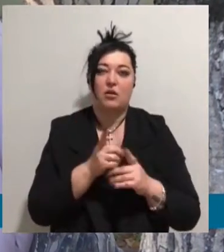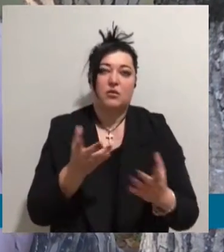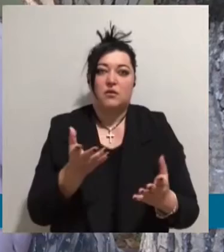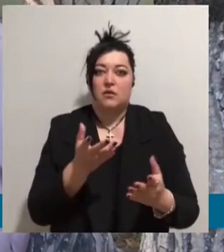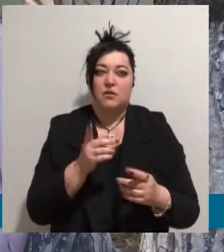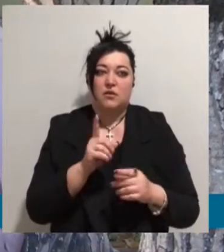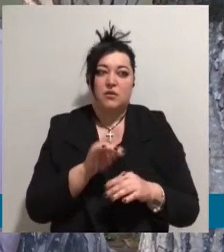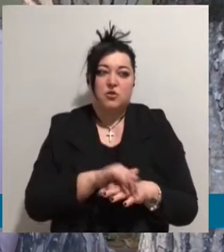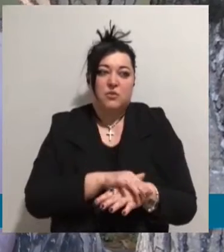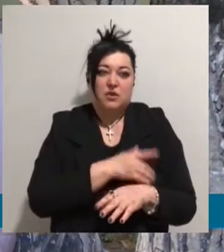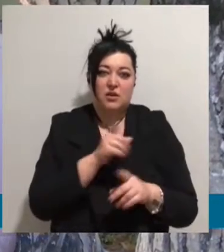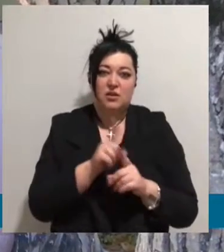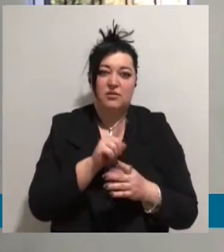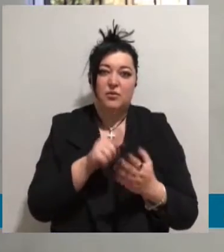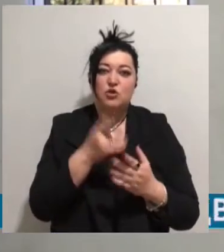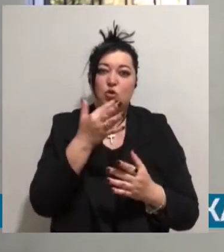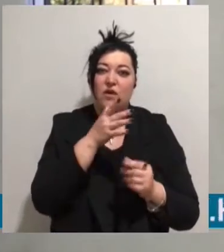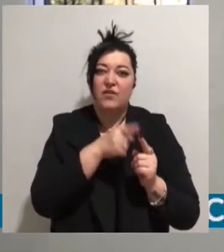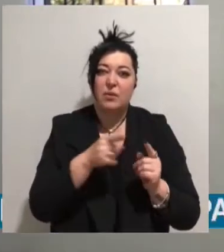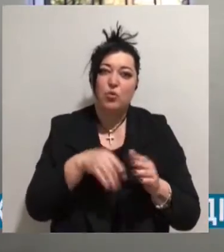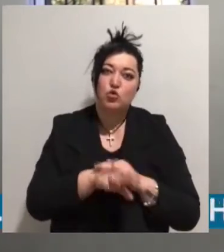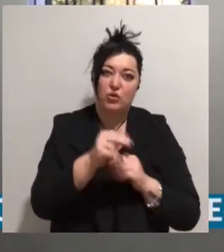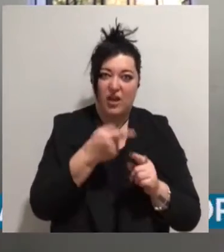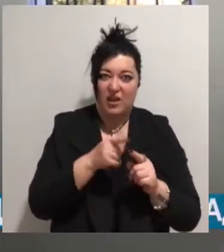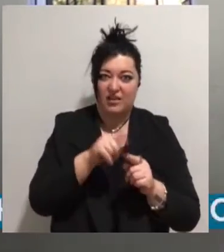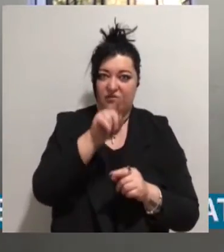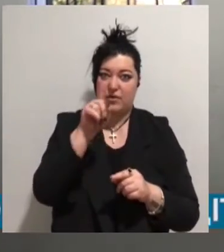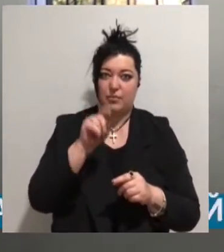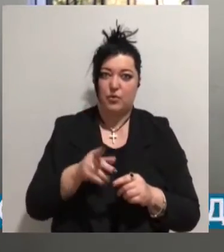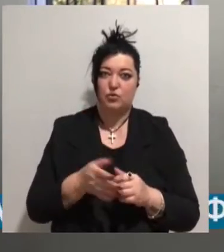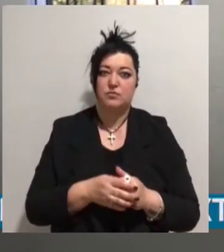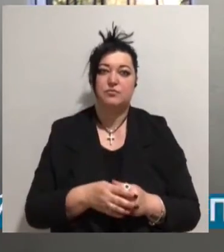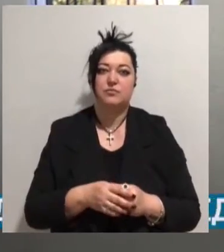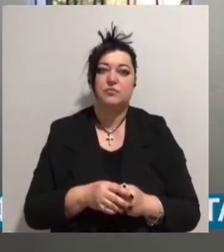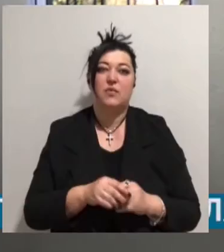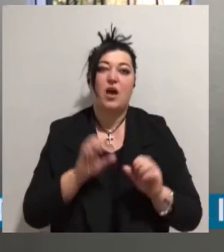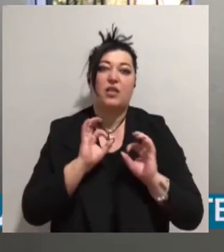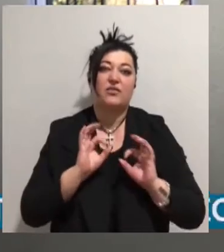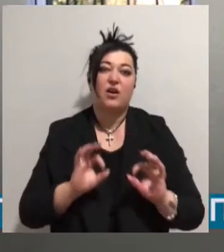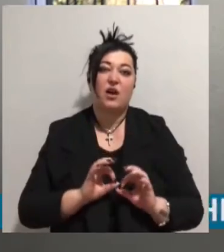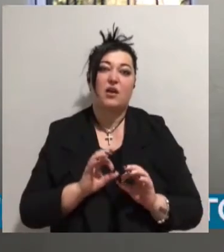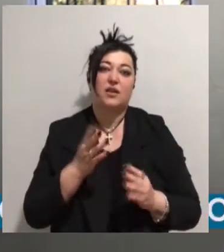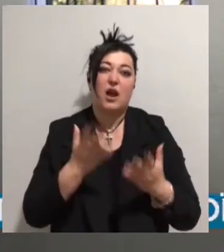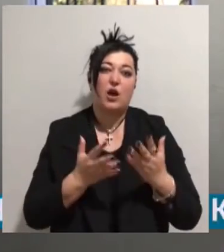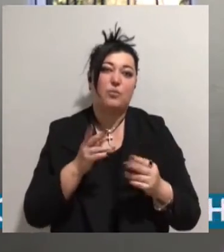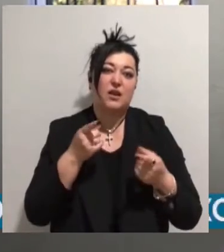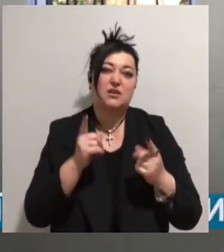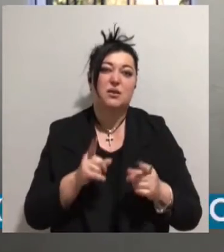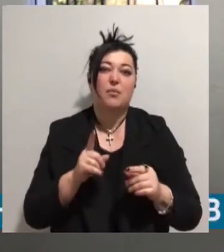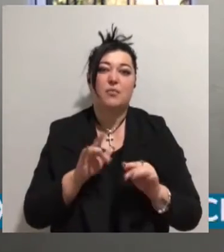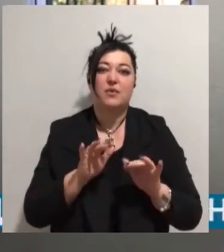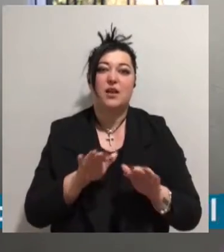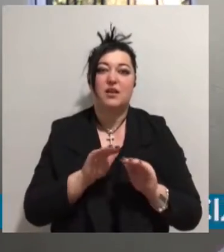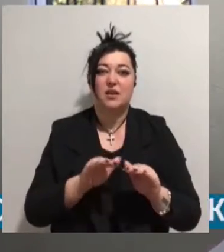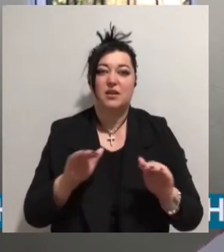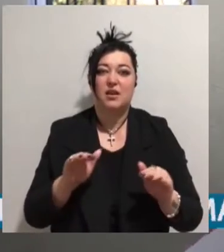ушло на цей вопрос. Адвокат якобы дітей, на самом деле он де-юро адвокат дітей, а де